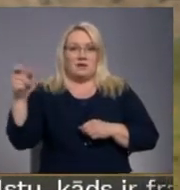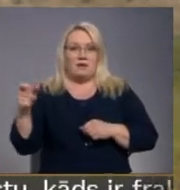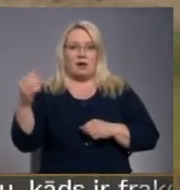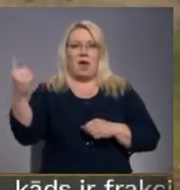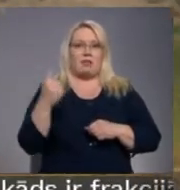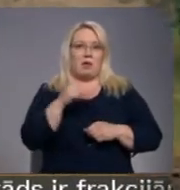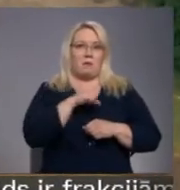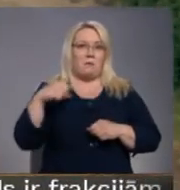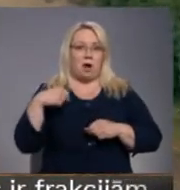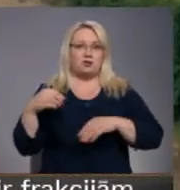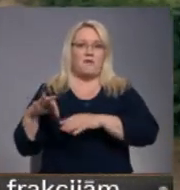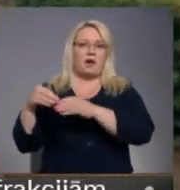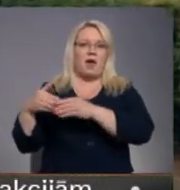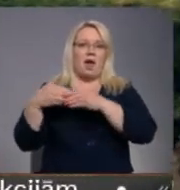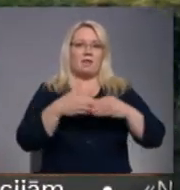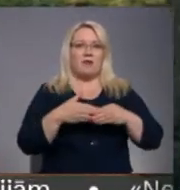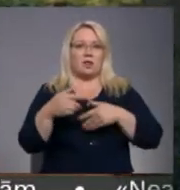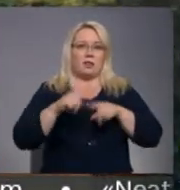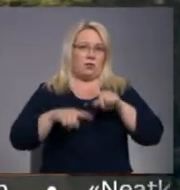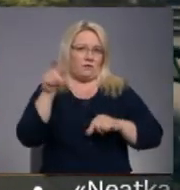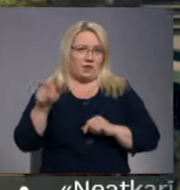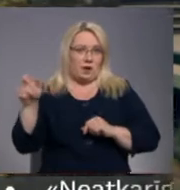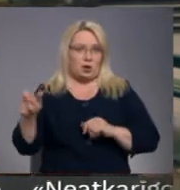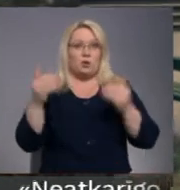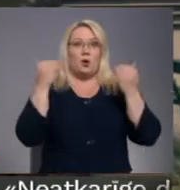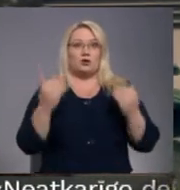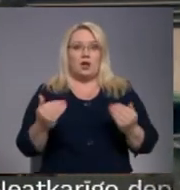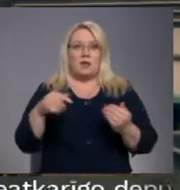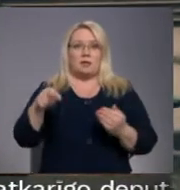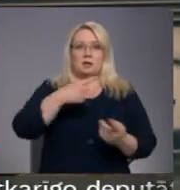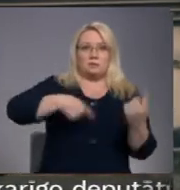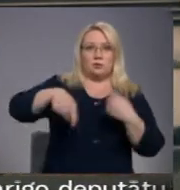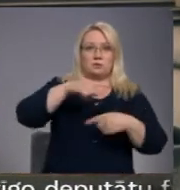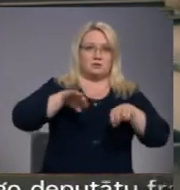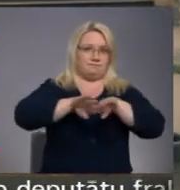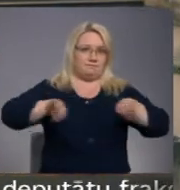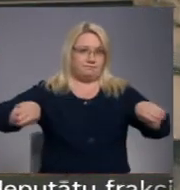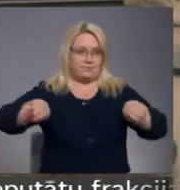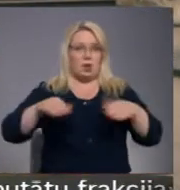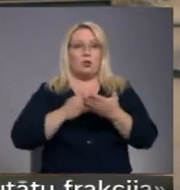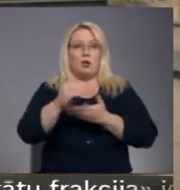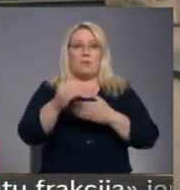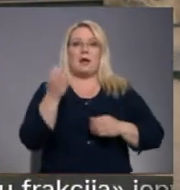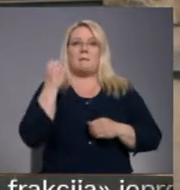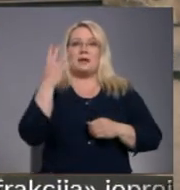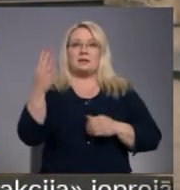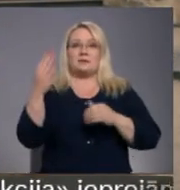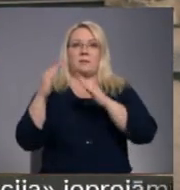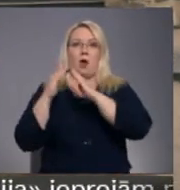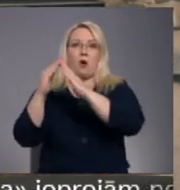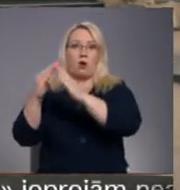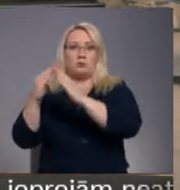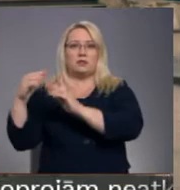paši vai viņus atved tuvinieki. No šodienas šis pacientu plūsmas ir dalītas. Turpmāk 15. korpusā